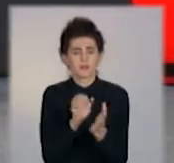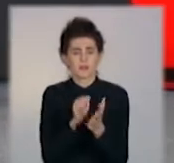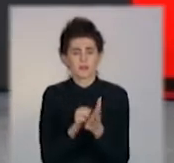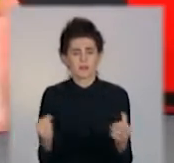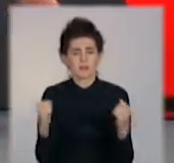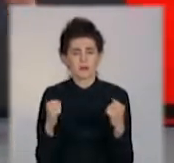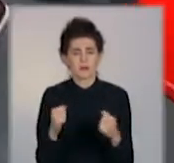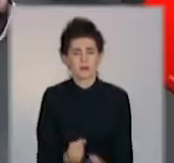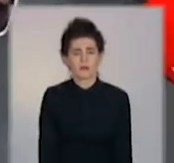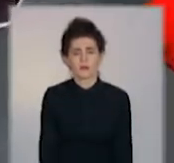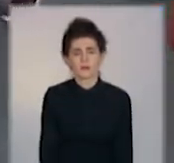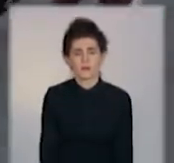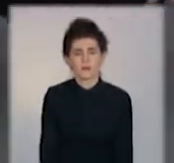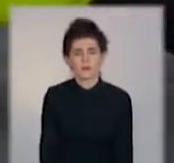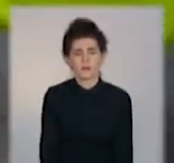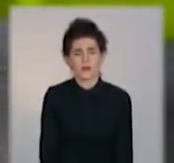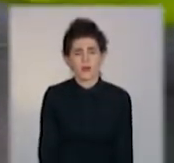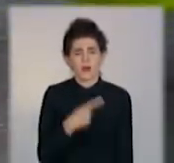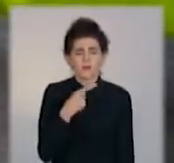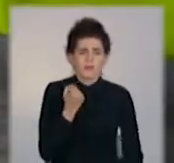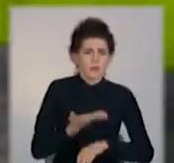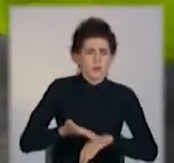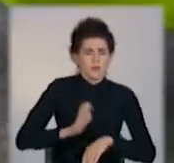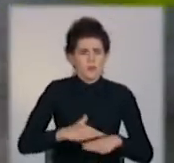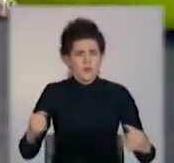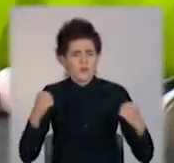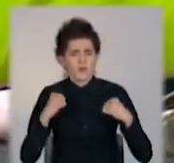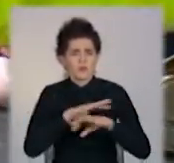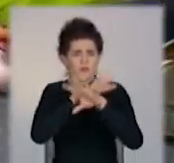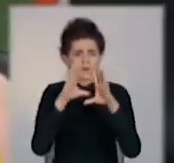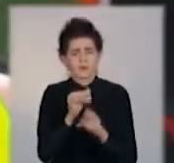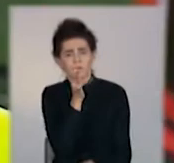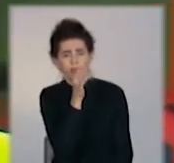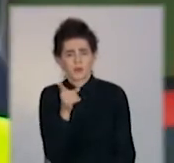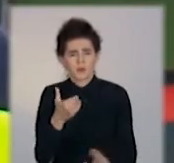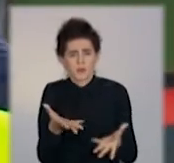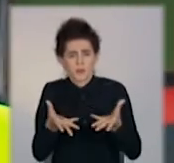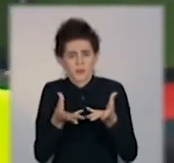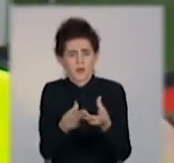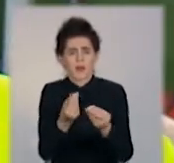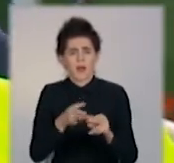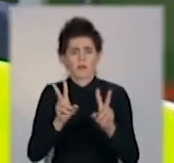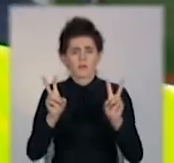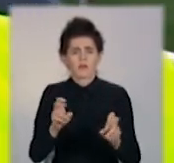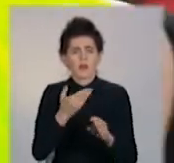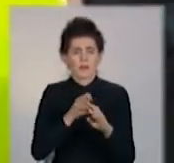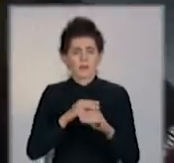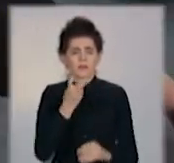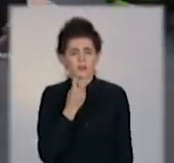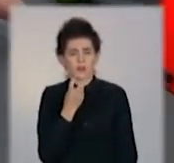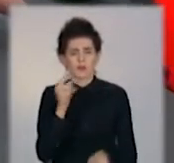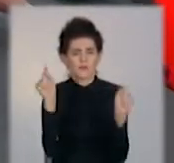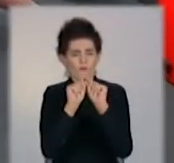Як не варто виконувати фізичні вправи, у жаттівливій формі демонструють зірки гумористичного проєкту «Мама